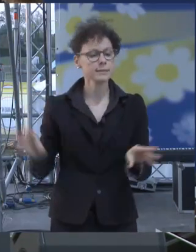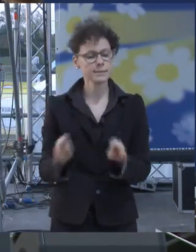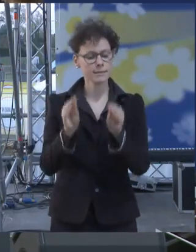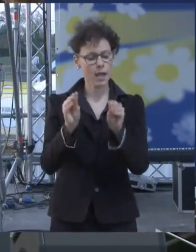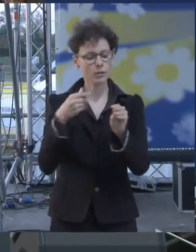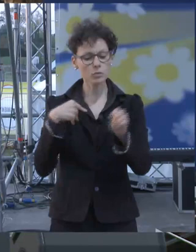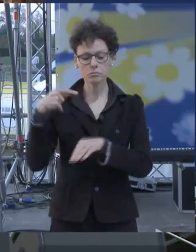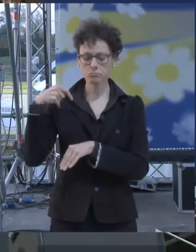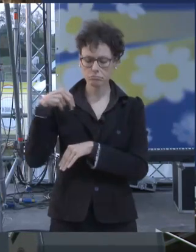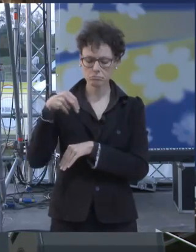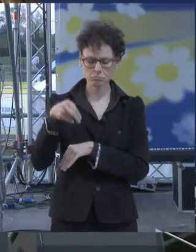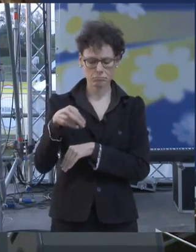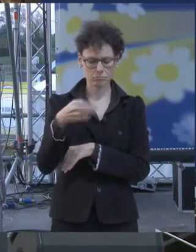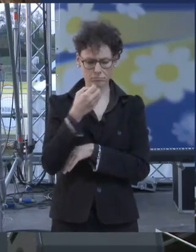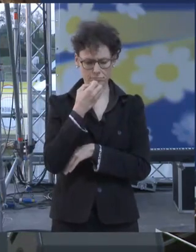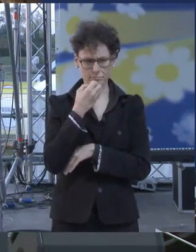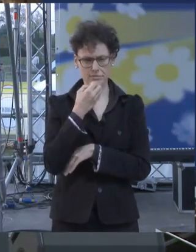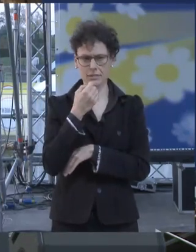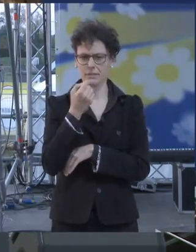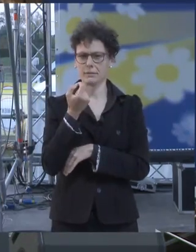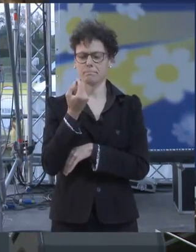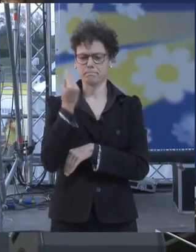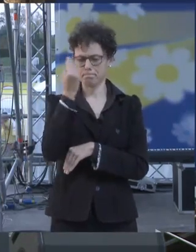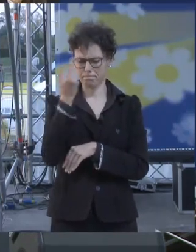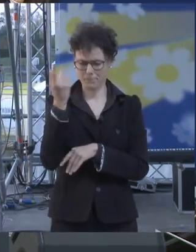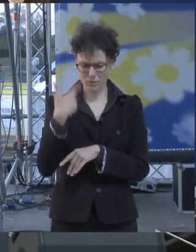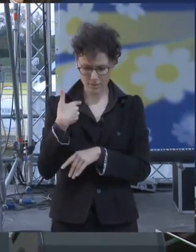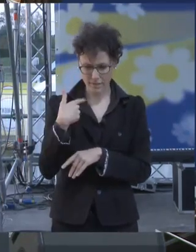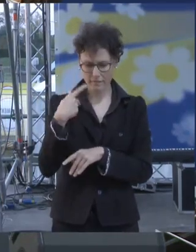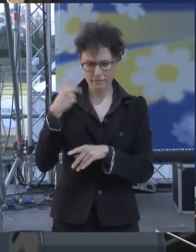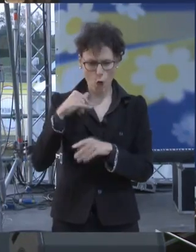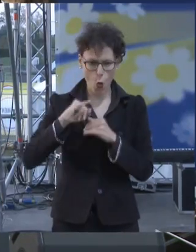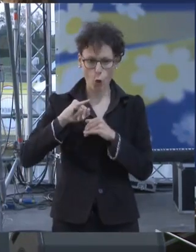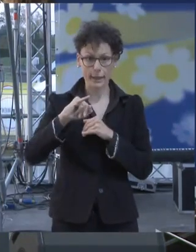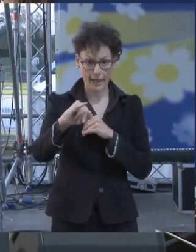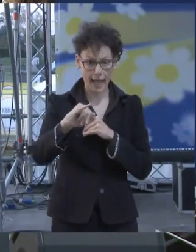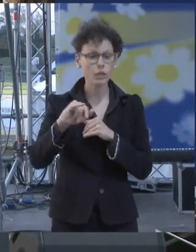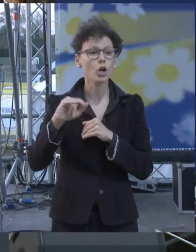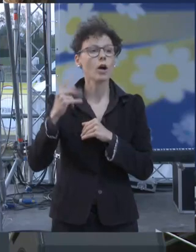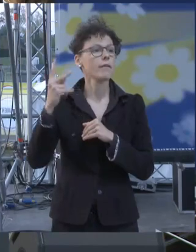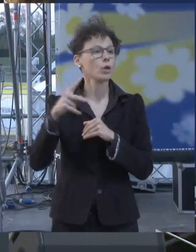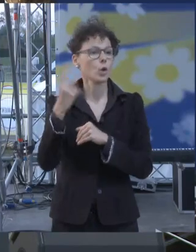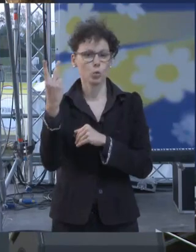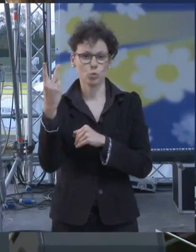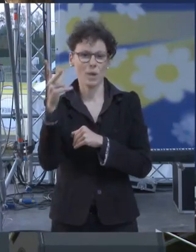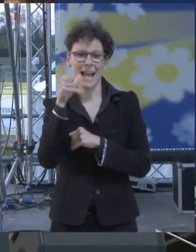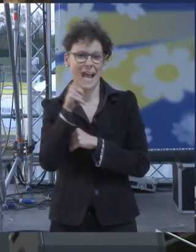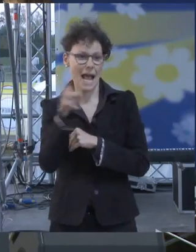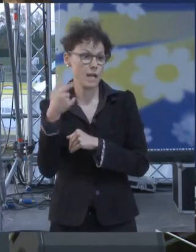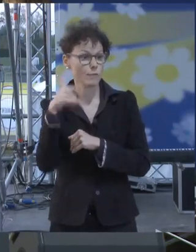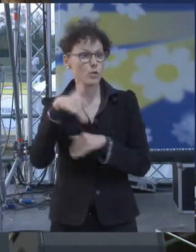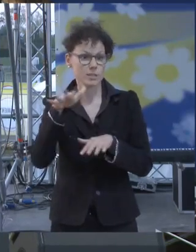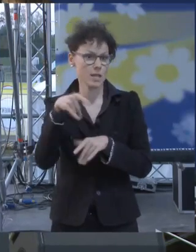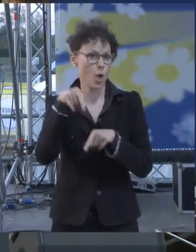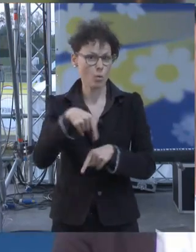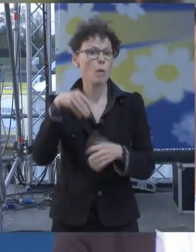questi due o tre passi poi ci siamo accorti che in realtà eravamo un po' troppo lontani e due ragazze che magari sono qui nel pubblico non lo so ci hanno